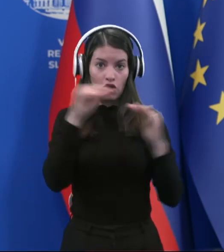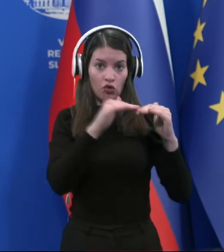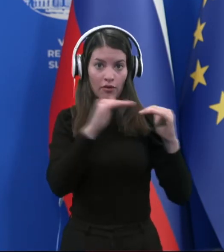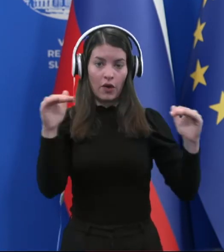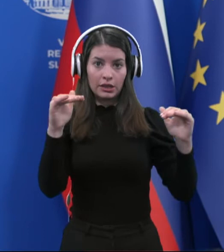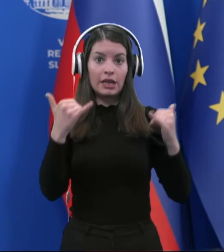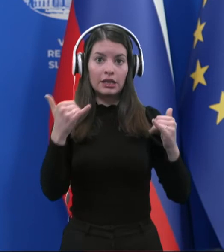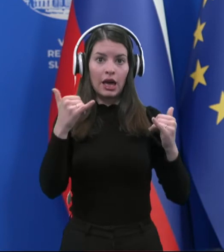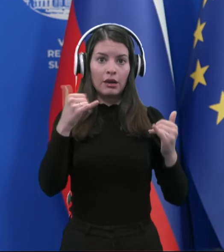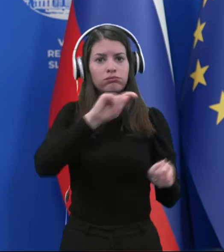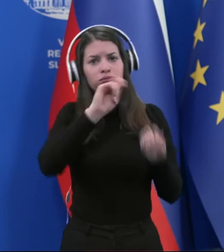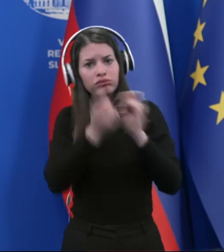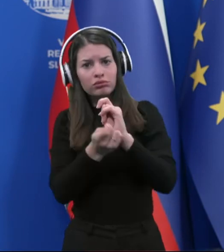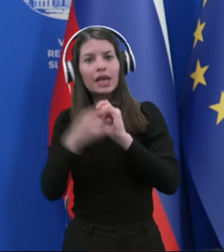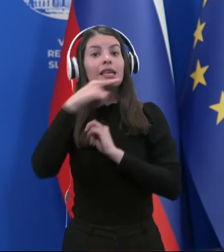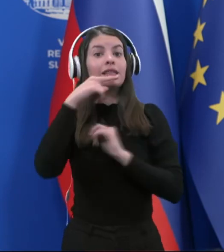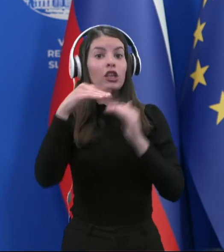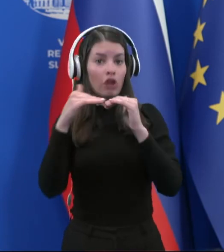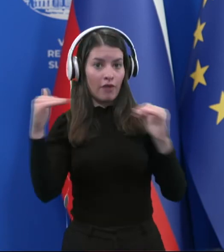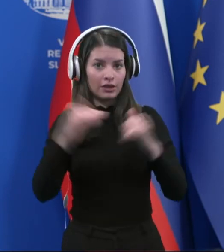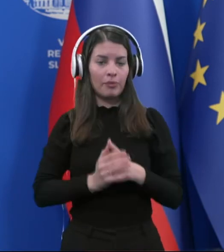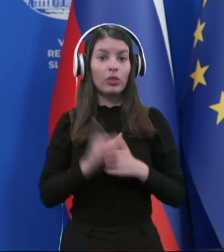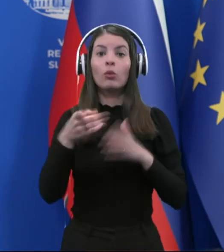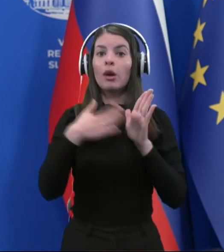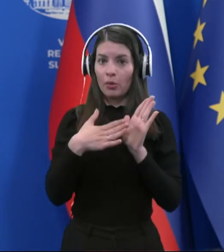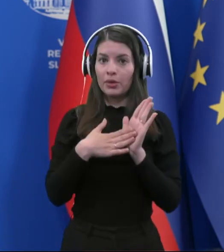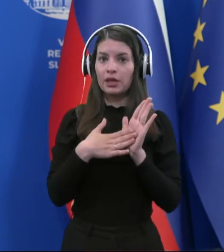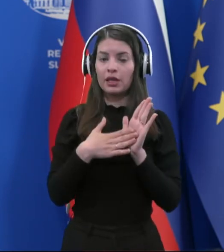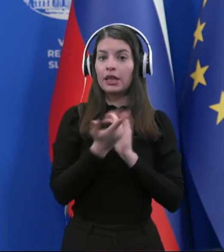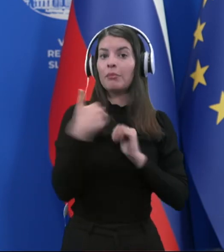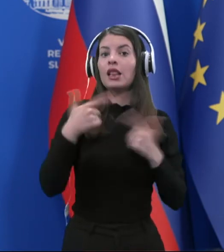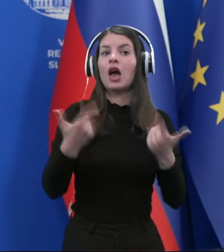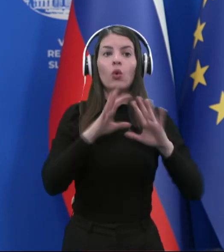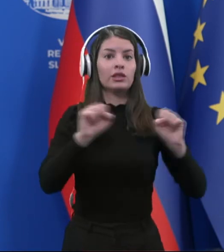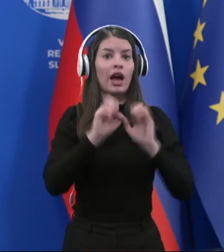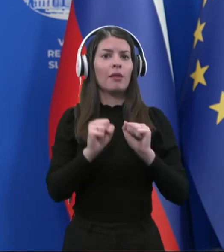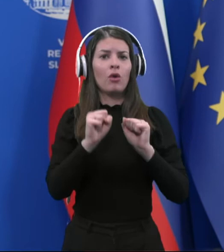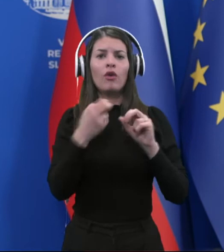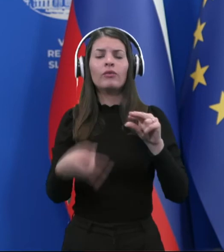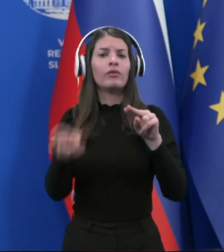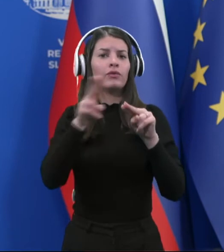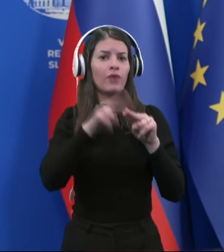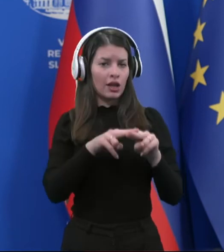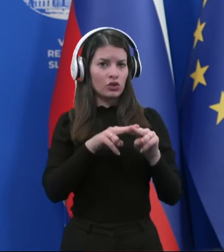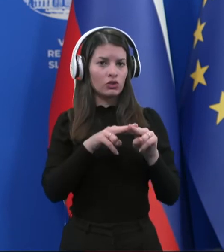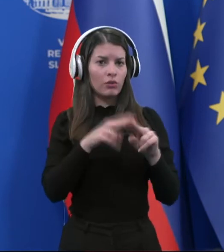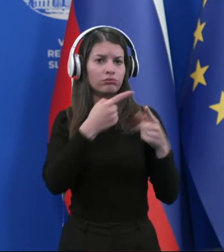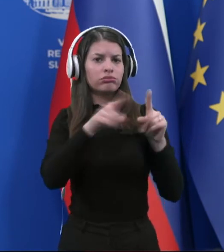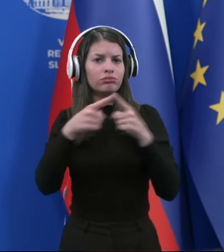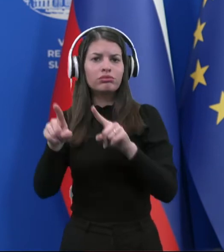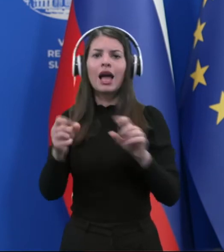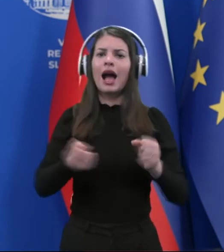sedaj premaknilo v rdečo fazo, kar pomeni, da lahko izvajamo bistveno večje število